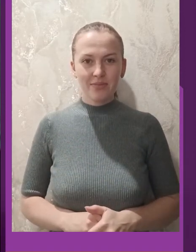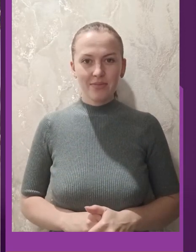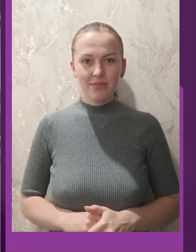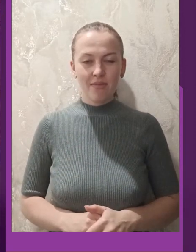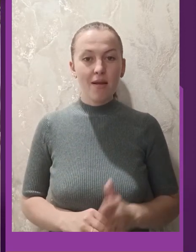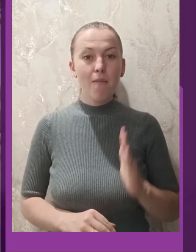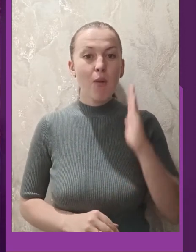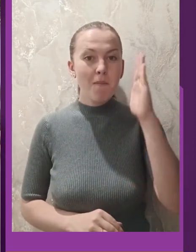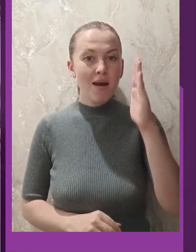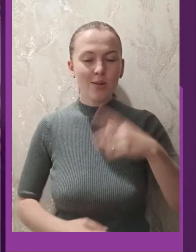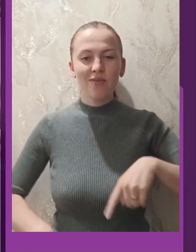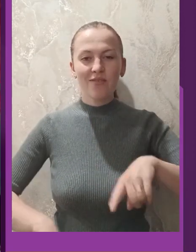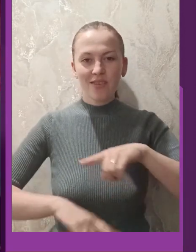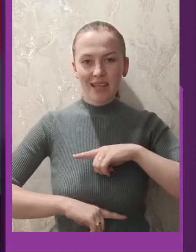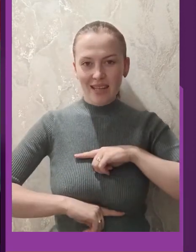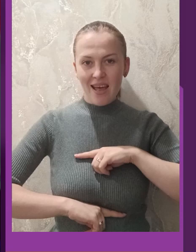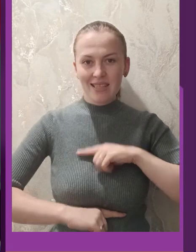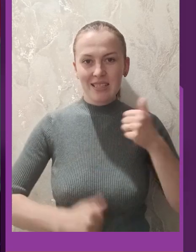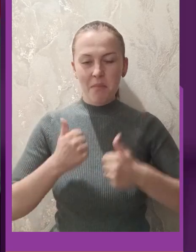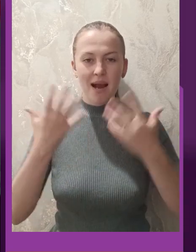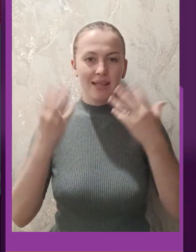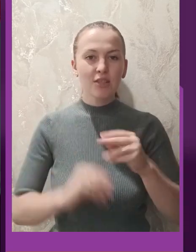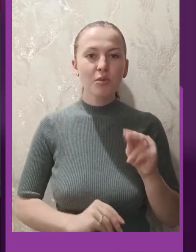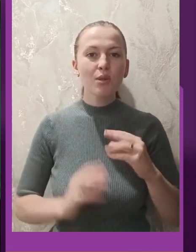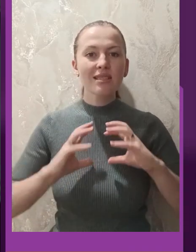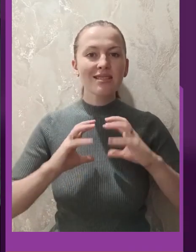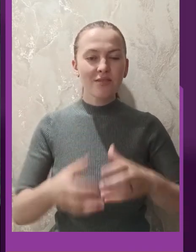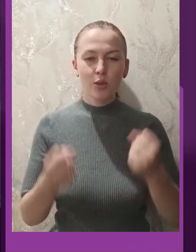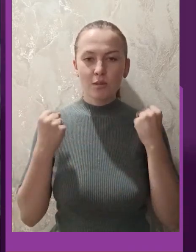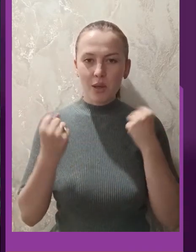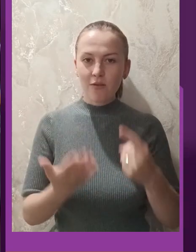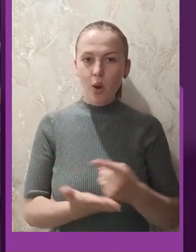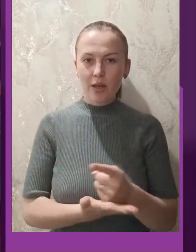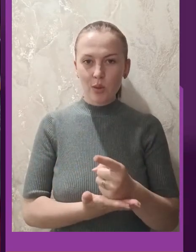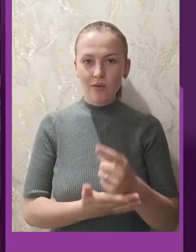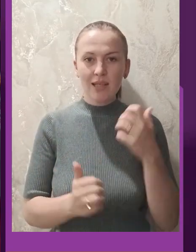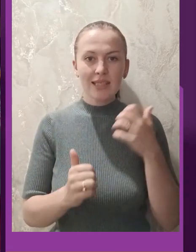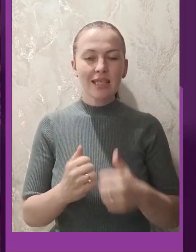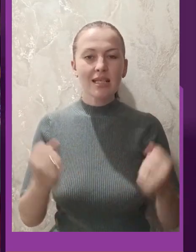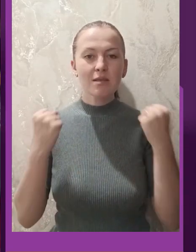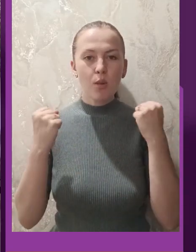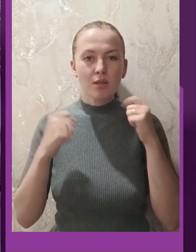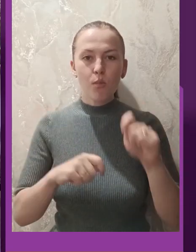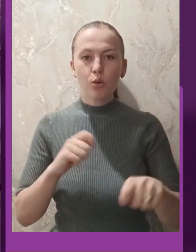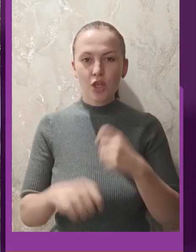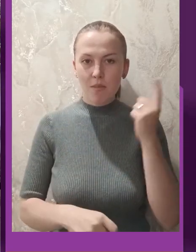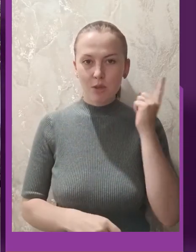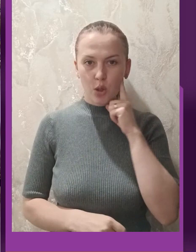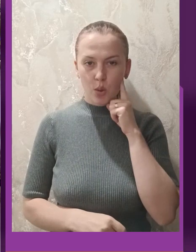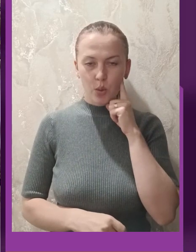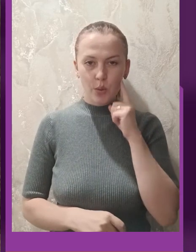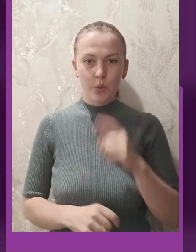Попереду фінальний змагальний день чемпіонату світу зі спортивного орієнтування серед спортсменів з